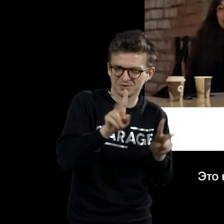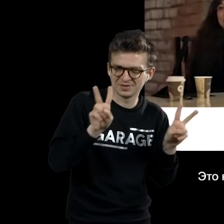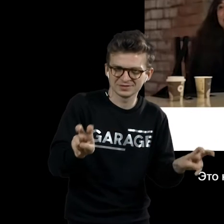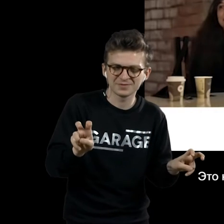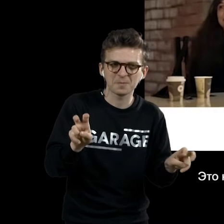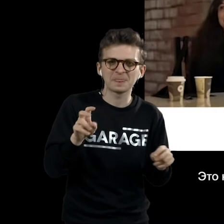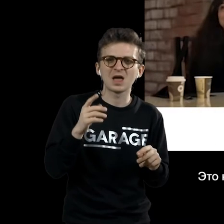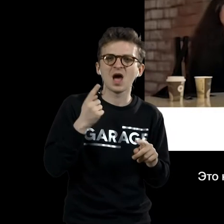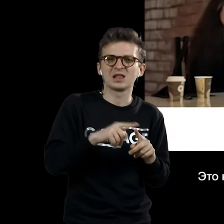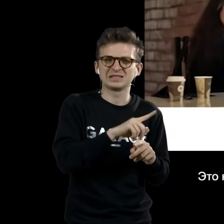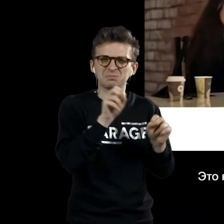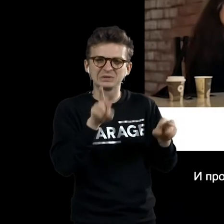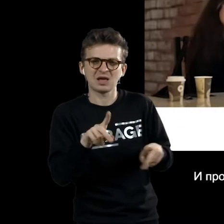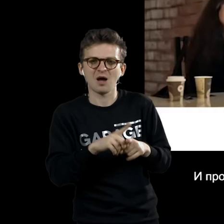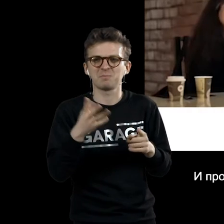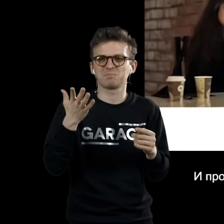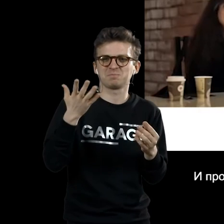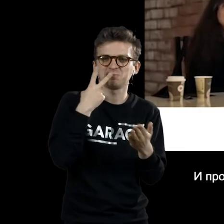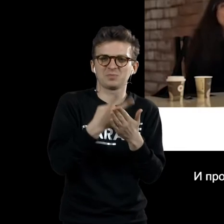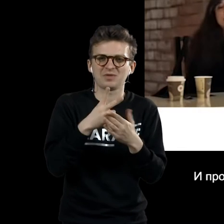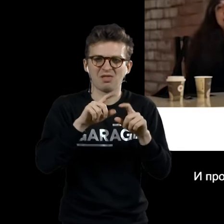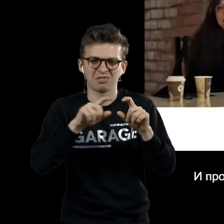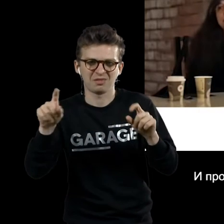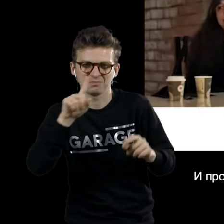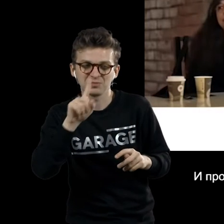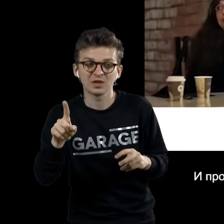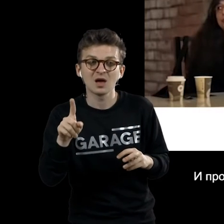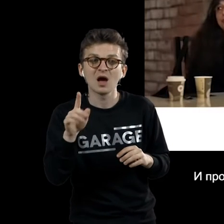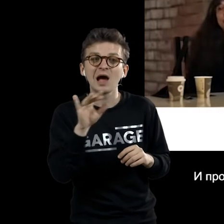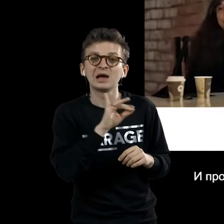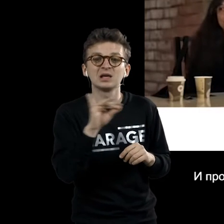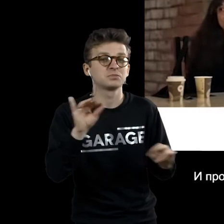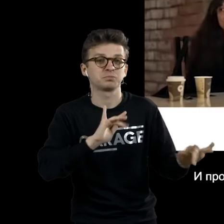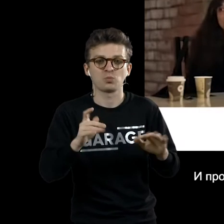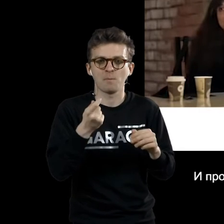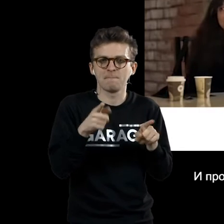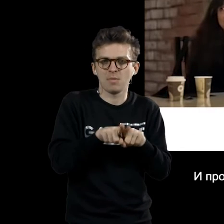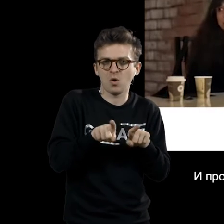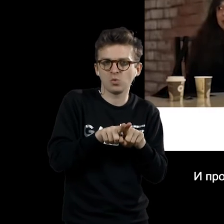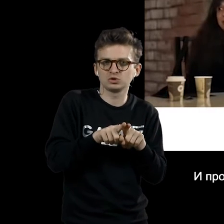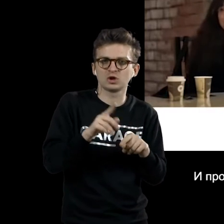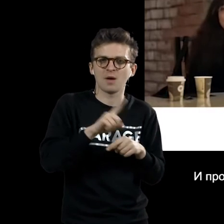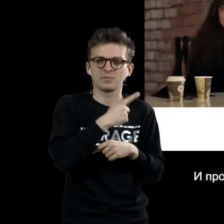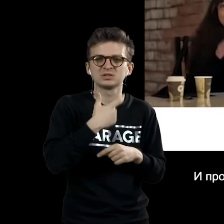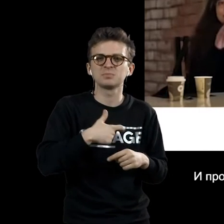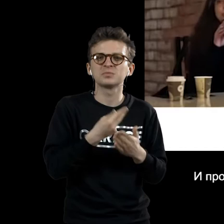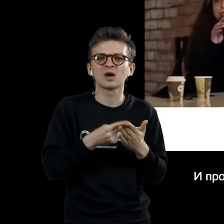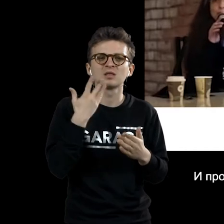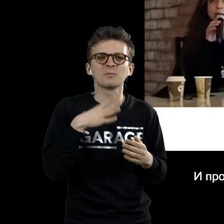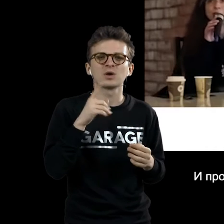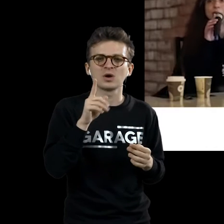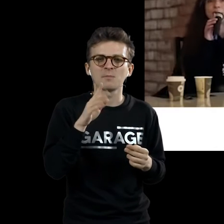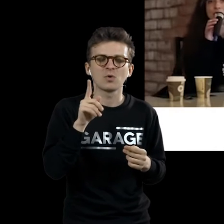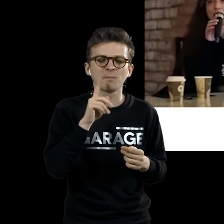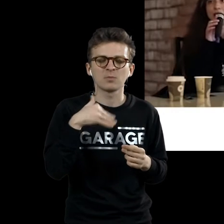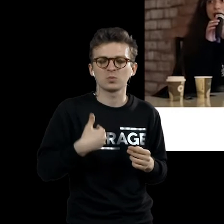такое демонстративно-корявое. И происходит здесь примерно то же, что происходит в автопортрете. Грустный молодой человек